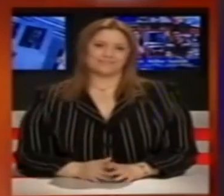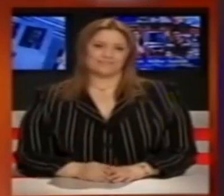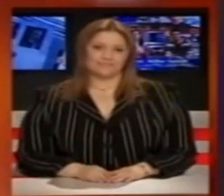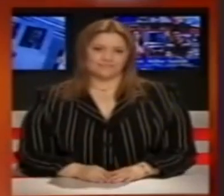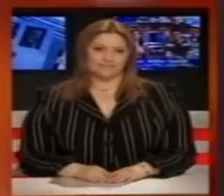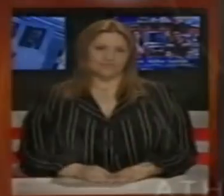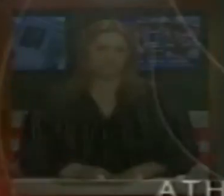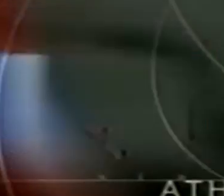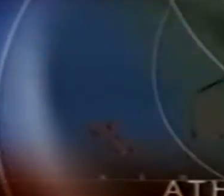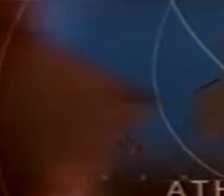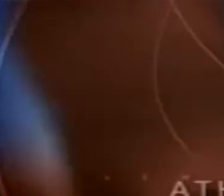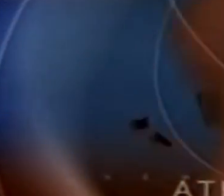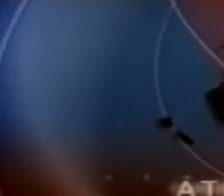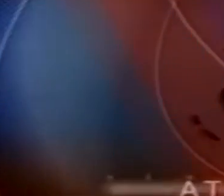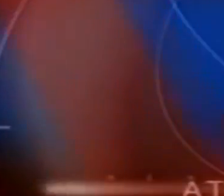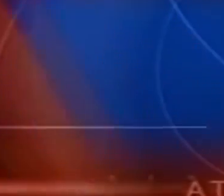Καλό σας απόγευμα.